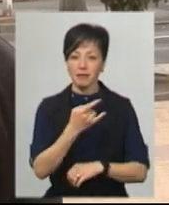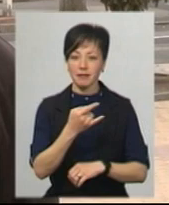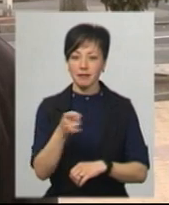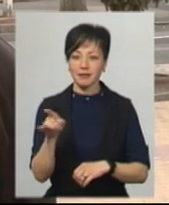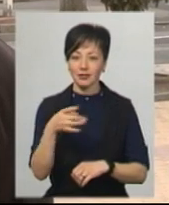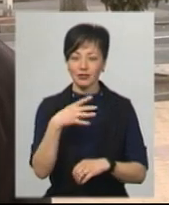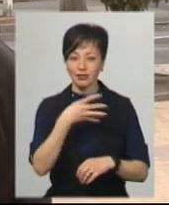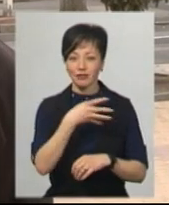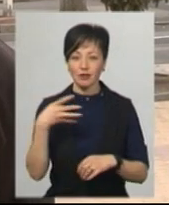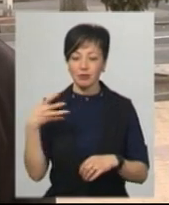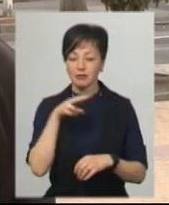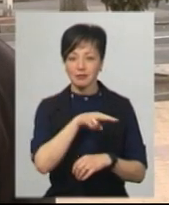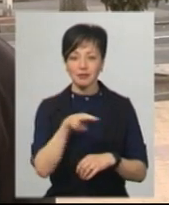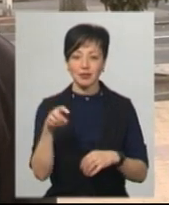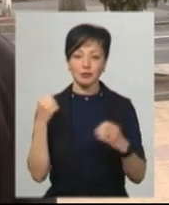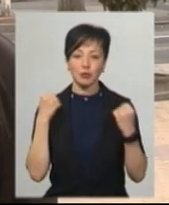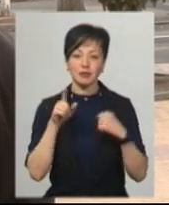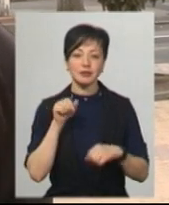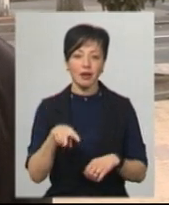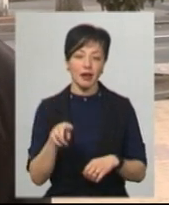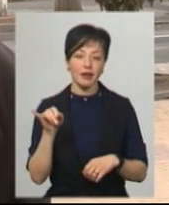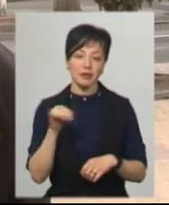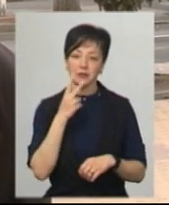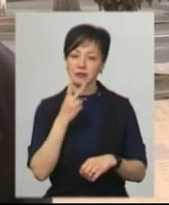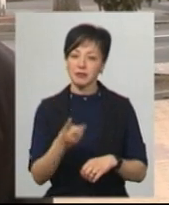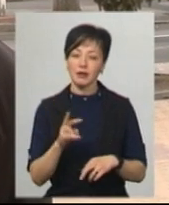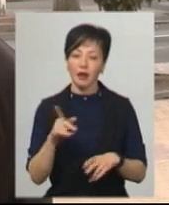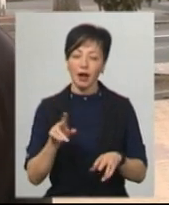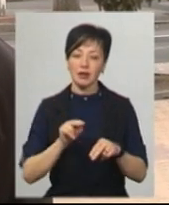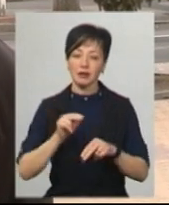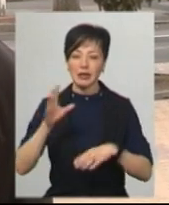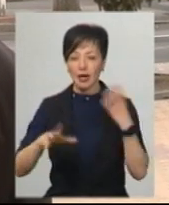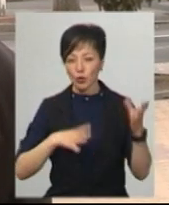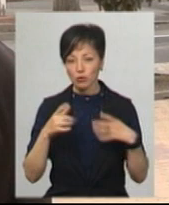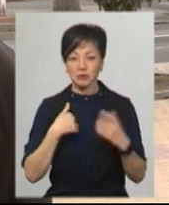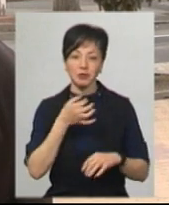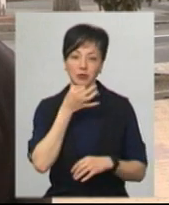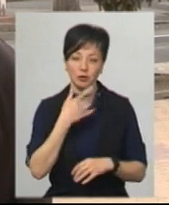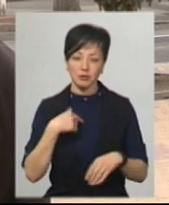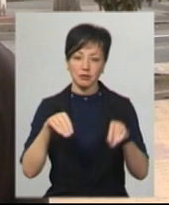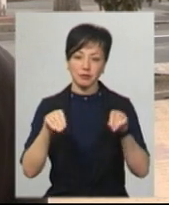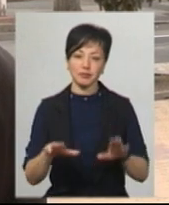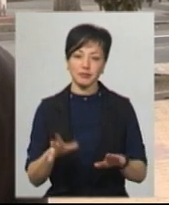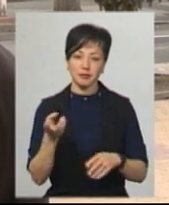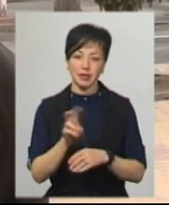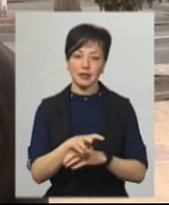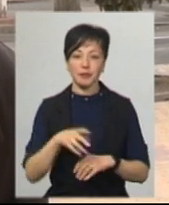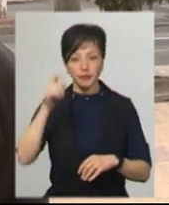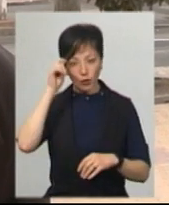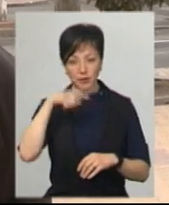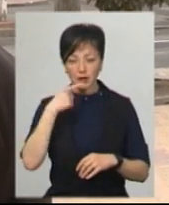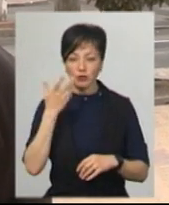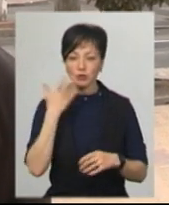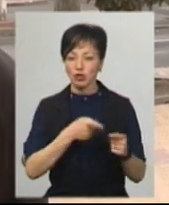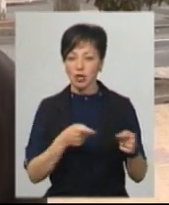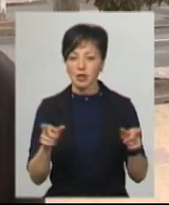четвертому поверсі, можна дивитися на спортзал. І дивився, як тренують, і мені подобалось, і вирішив піти. Хлопець каже, під